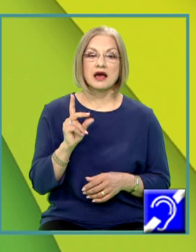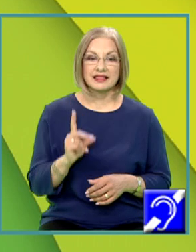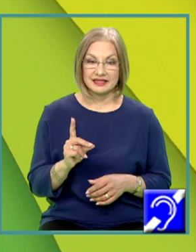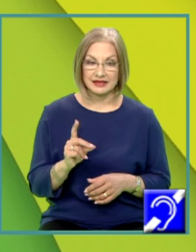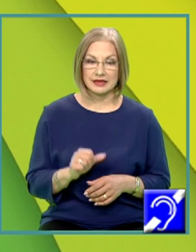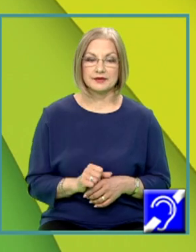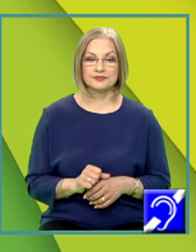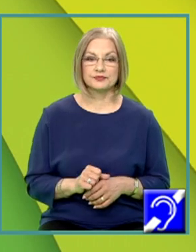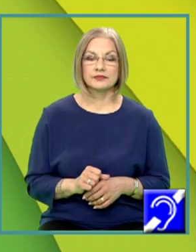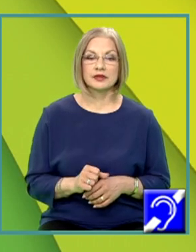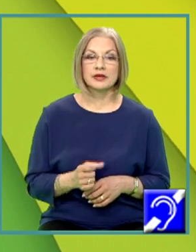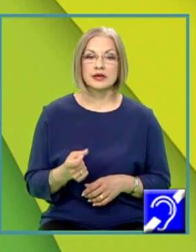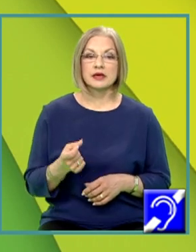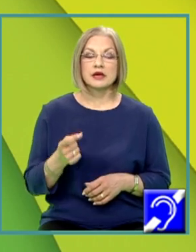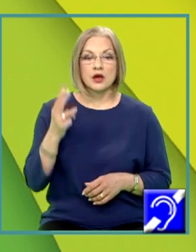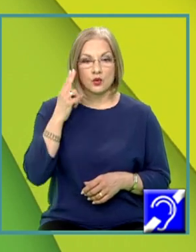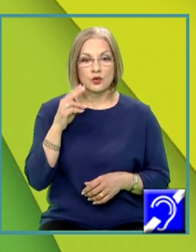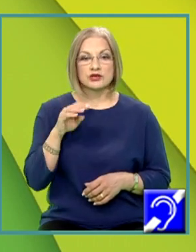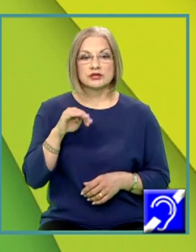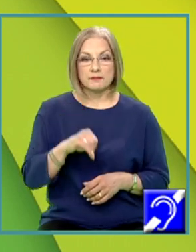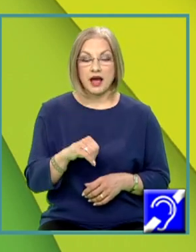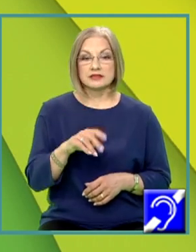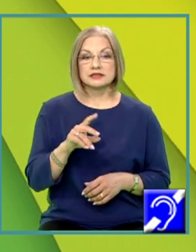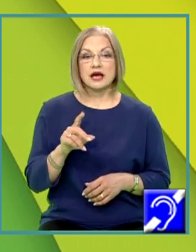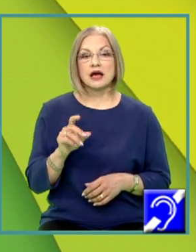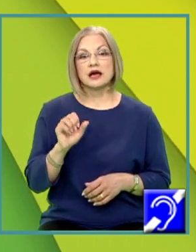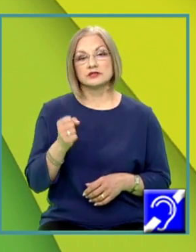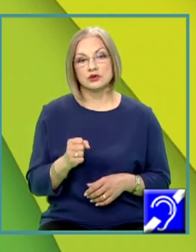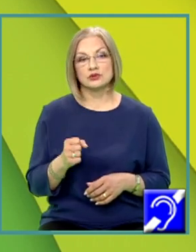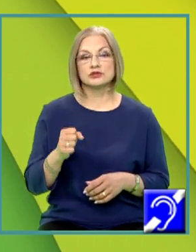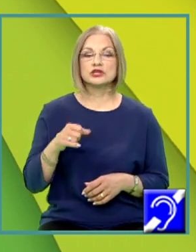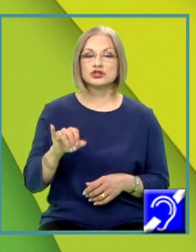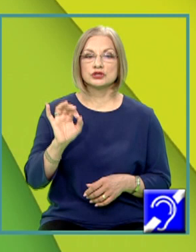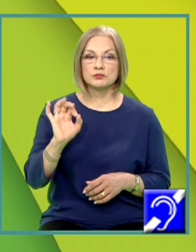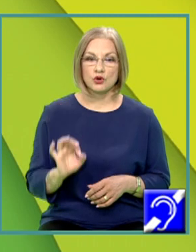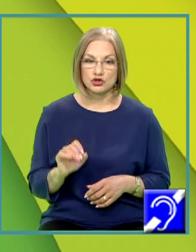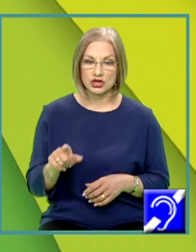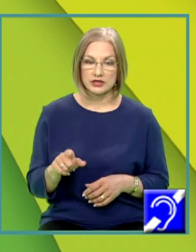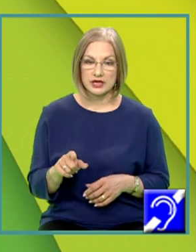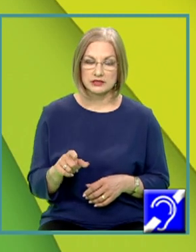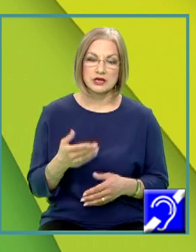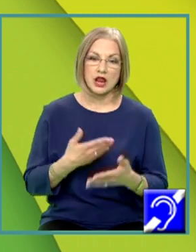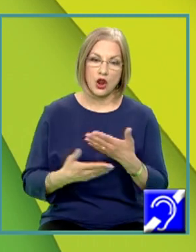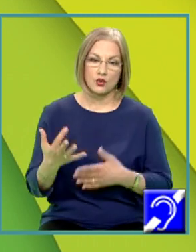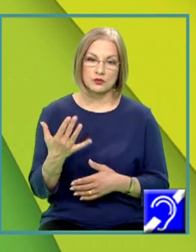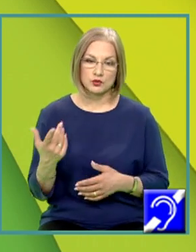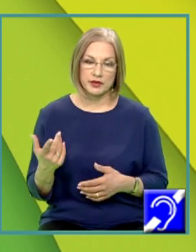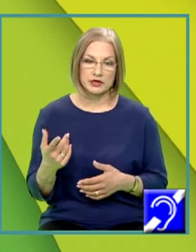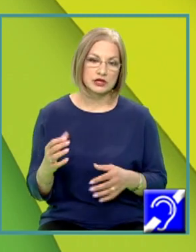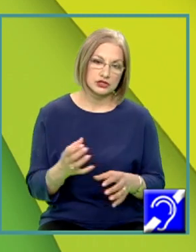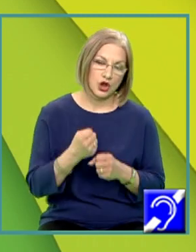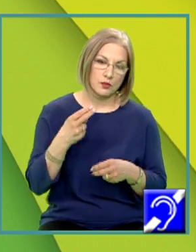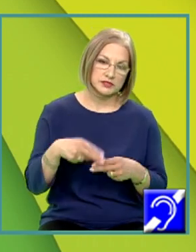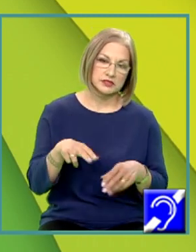din soluție, cunoscând masa soluției și concentrația procentuală masică, înlocuim numeric și